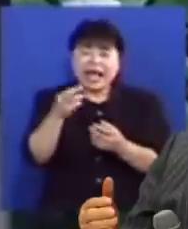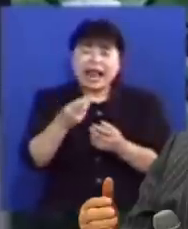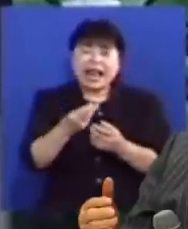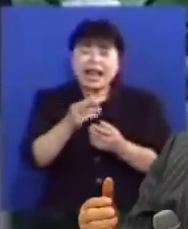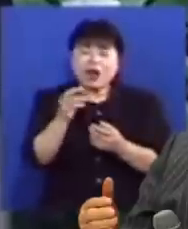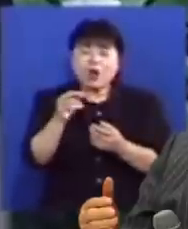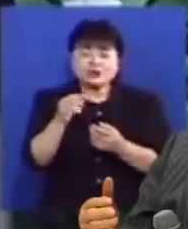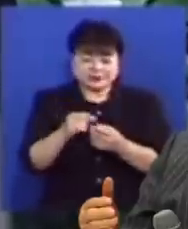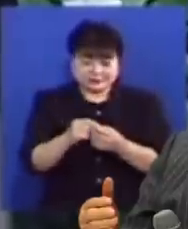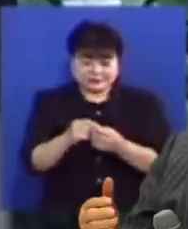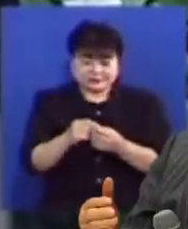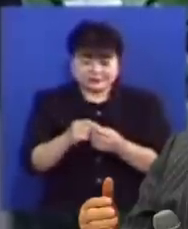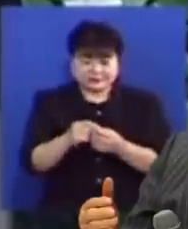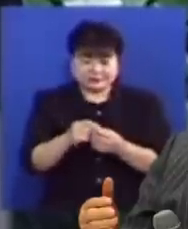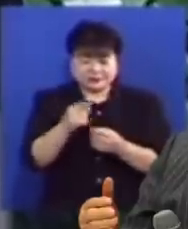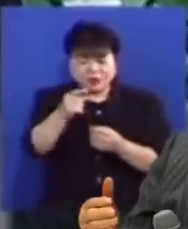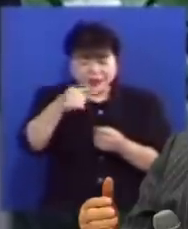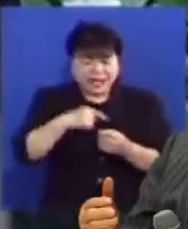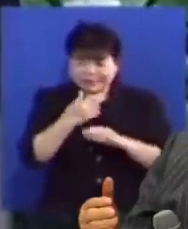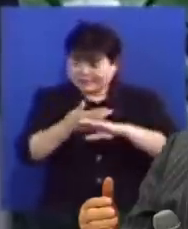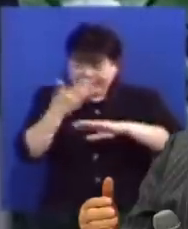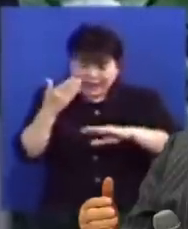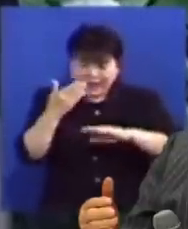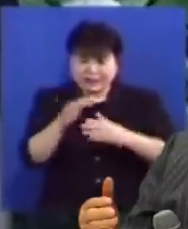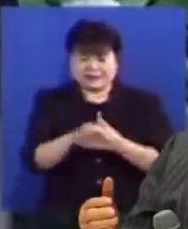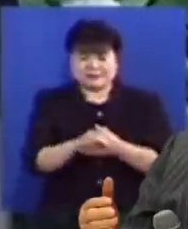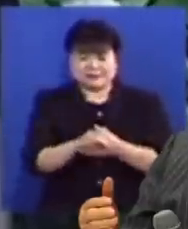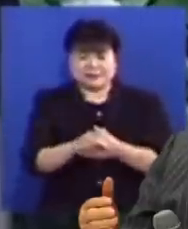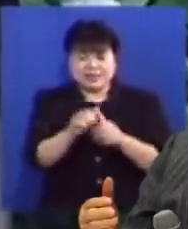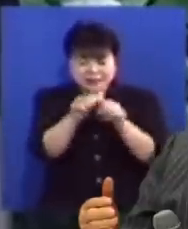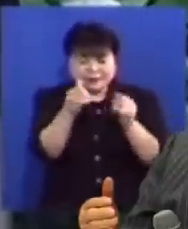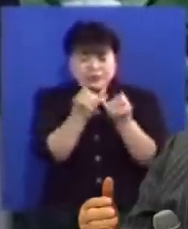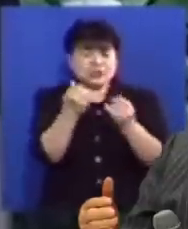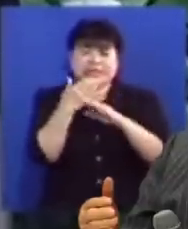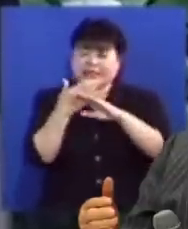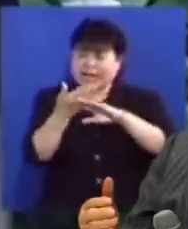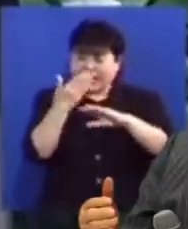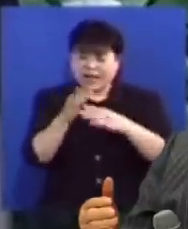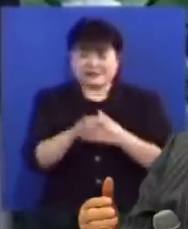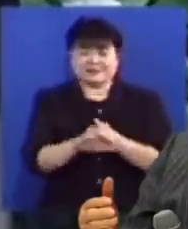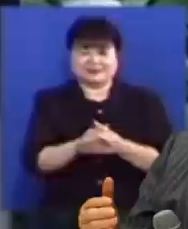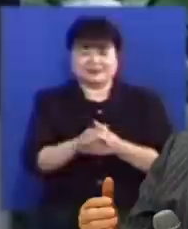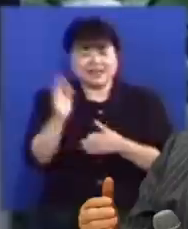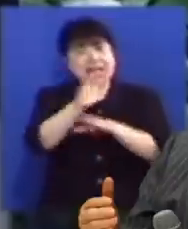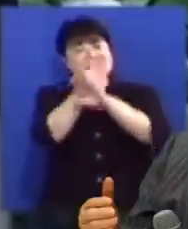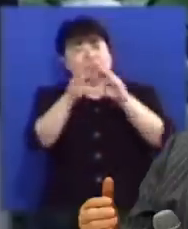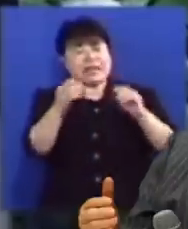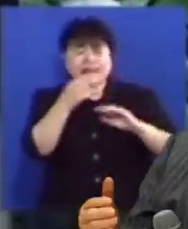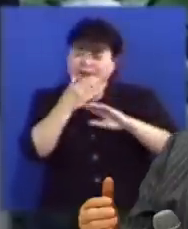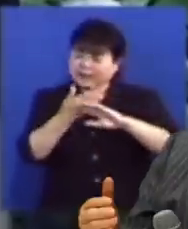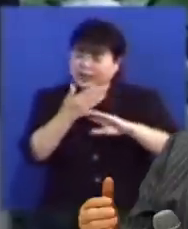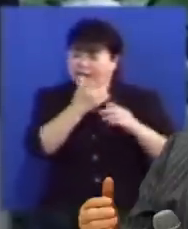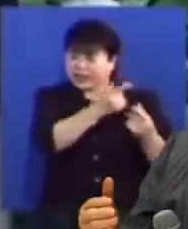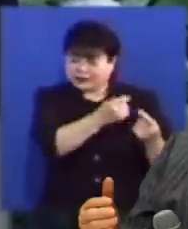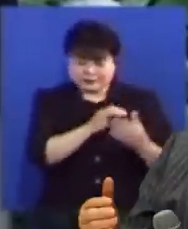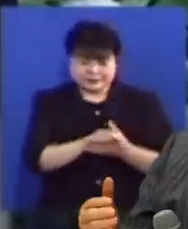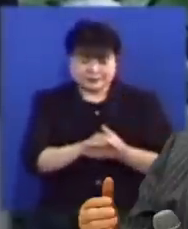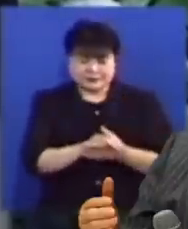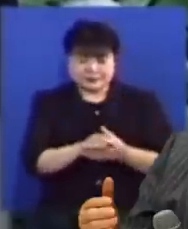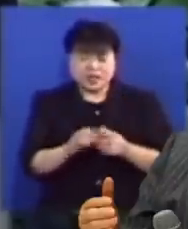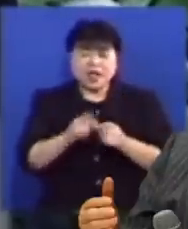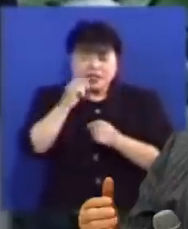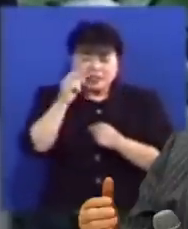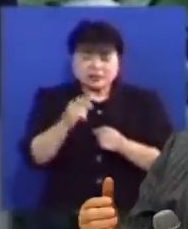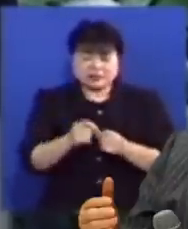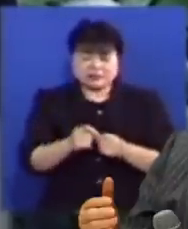다른 것은 너와 나와는 영 다르다 남자와 여자가 다르고 하늘과 땅이 다른 것처럼 영